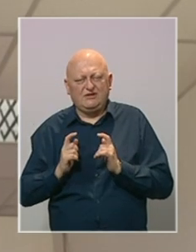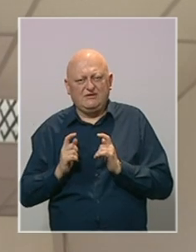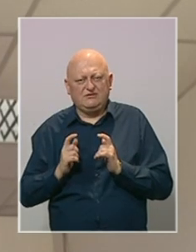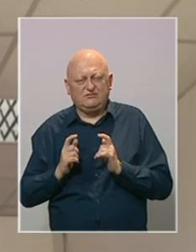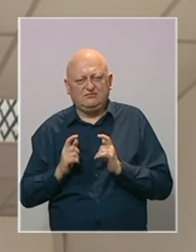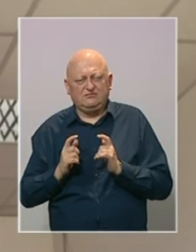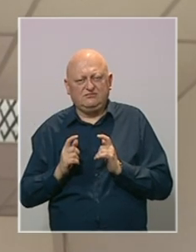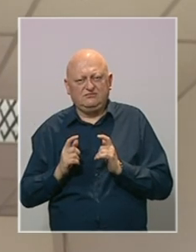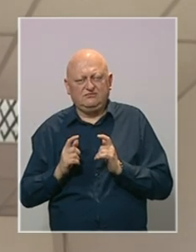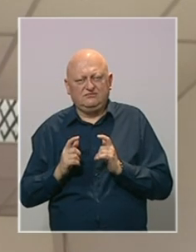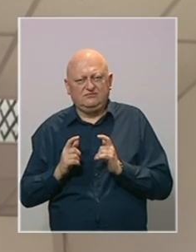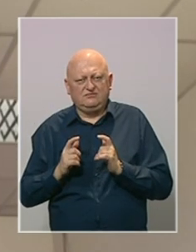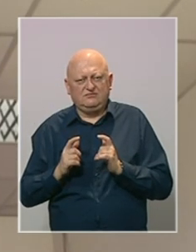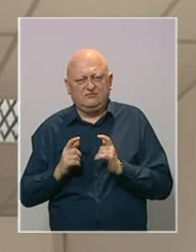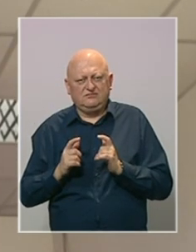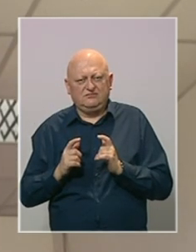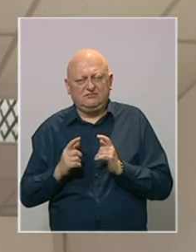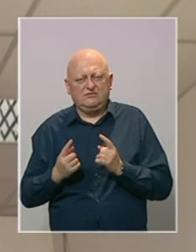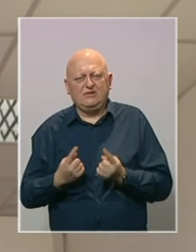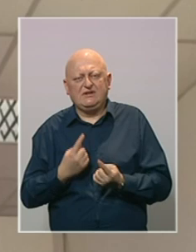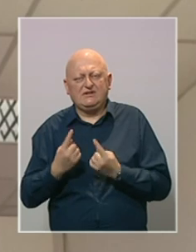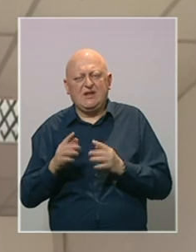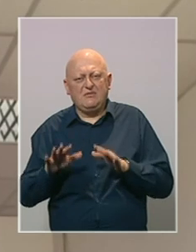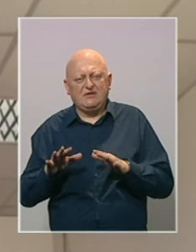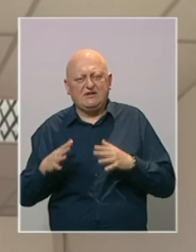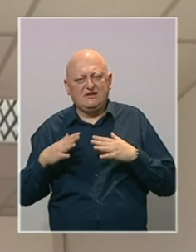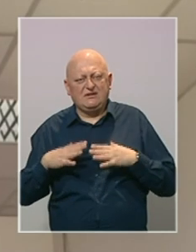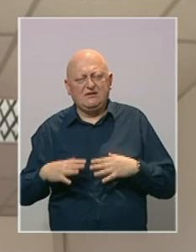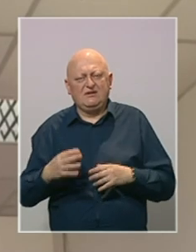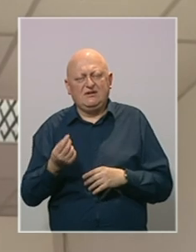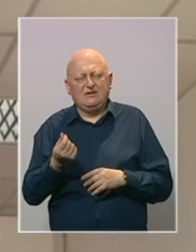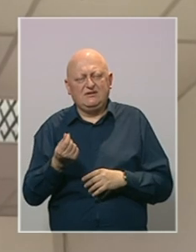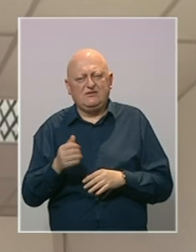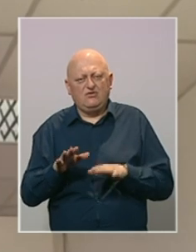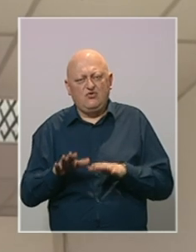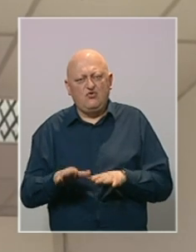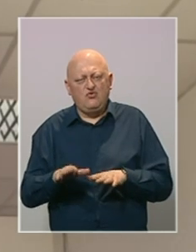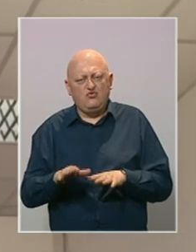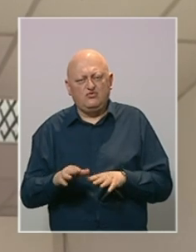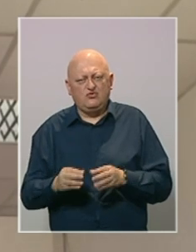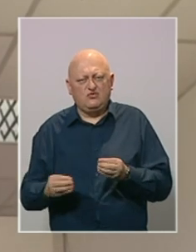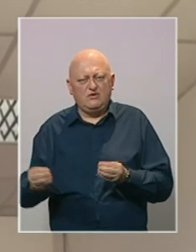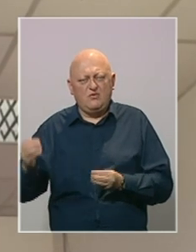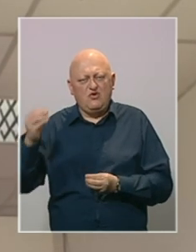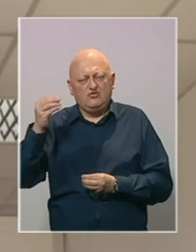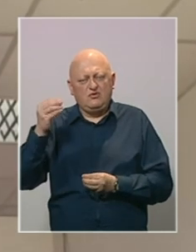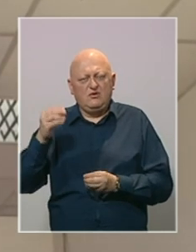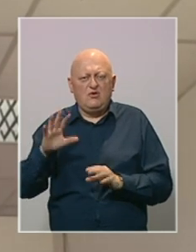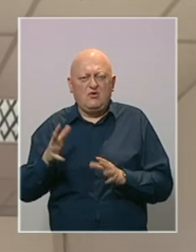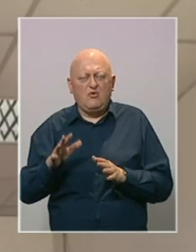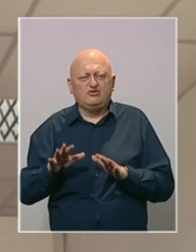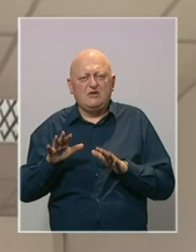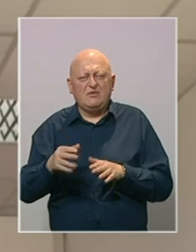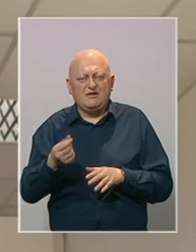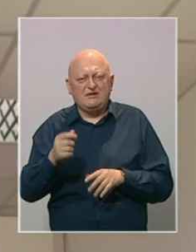stabilizacija cijena ili usporavanje trenda poskupljenja, možda čak i